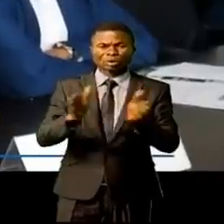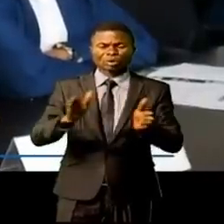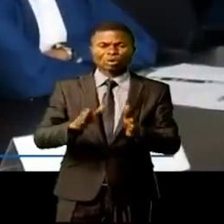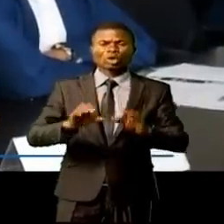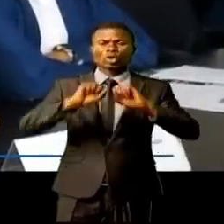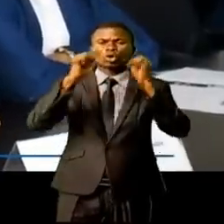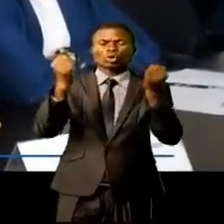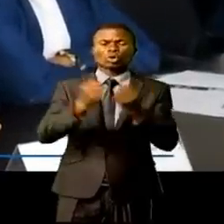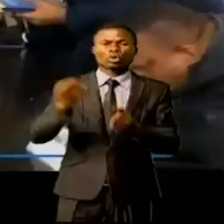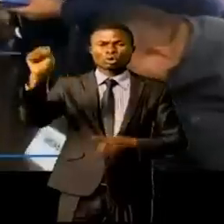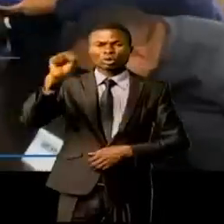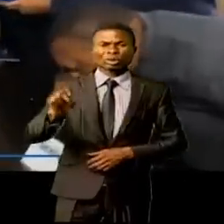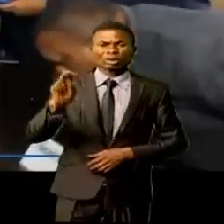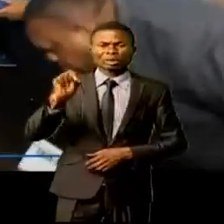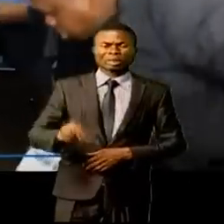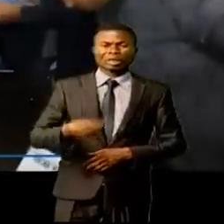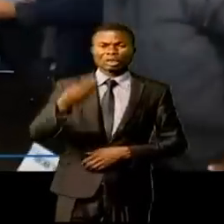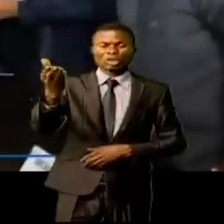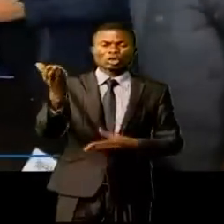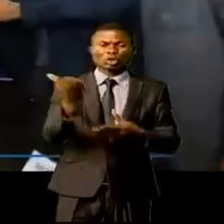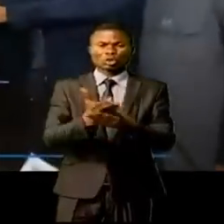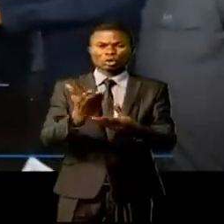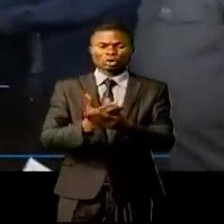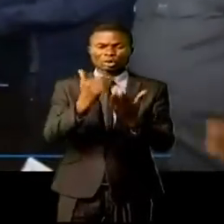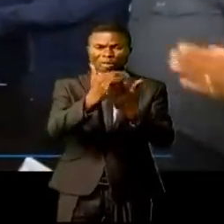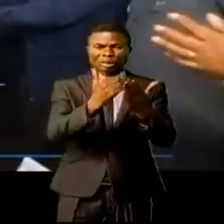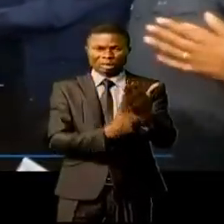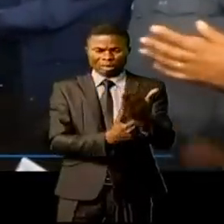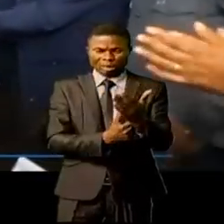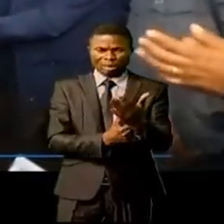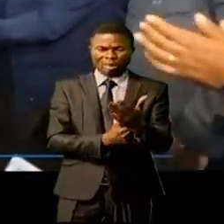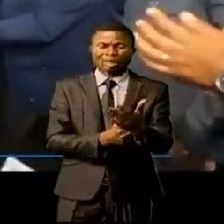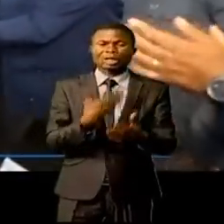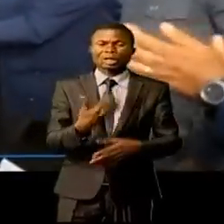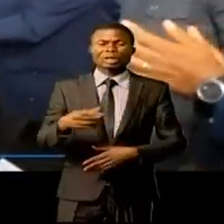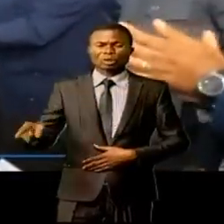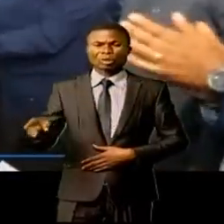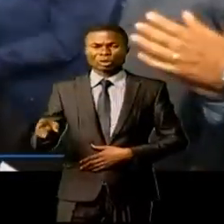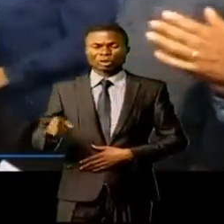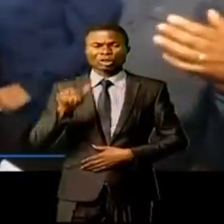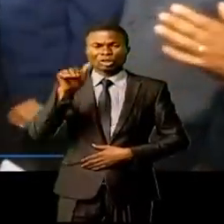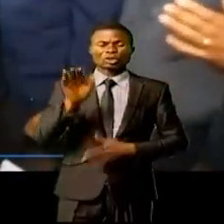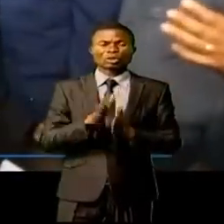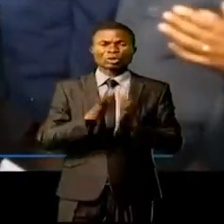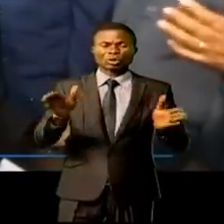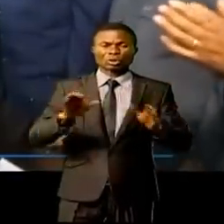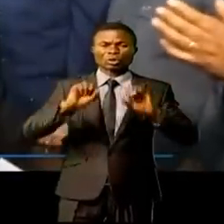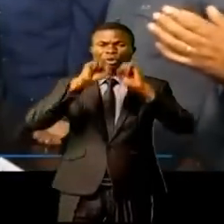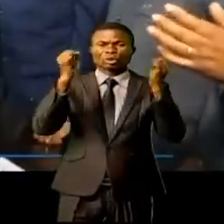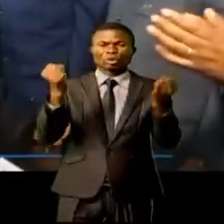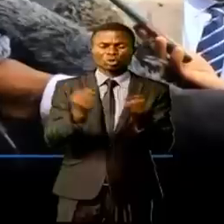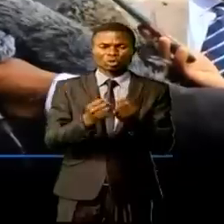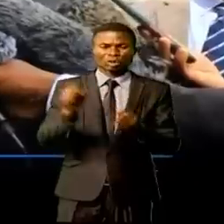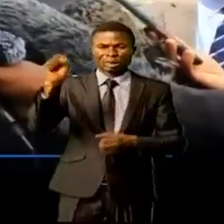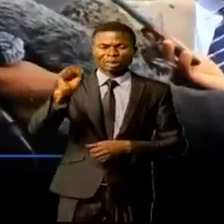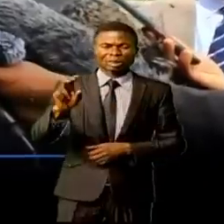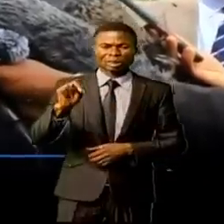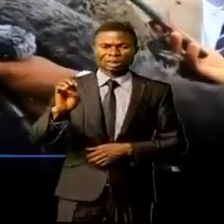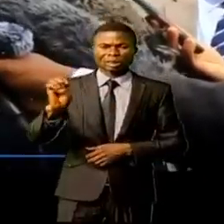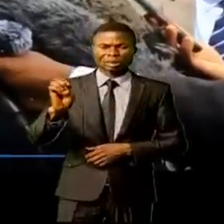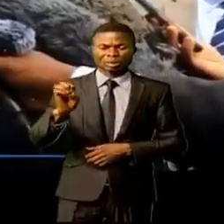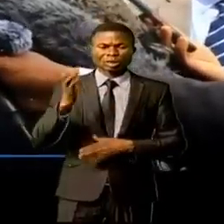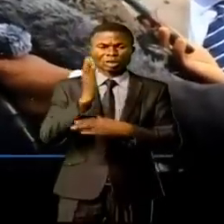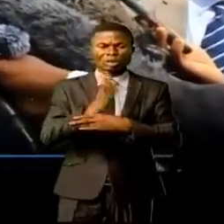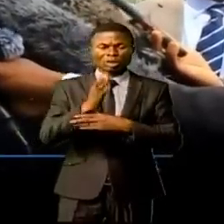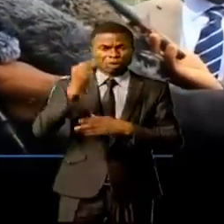pour procéder à la remise des certificats d'enregistrement de son patrimoine au directeur général Bosco Kayoumbo. Le conseil